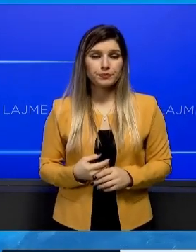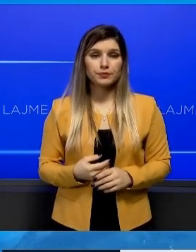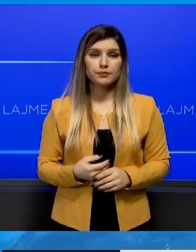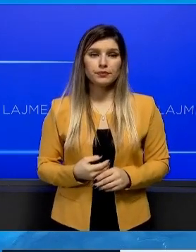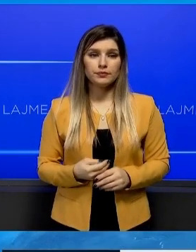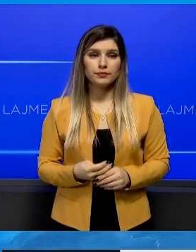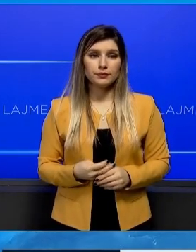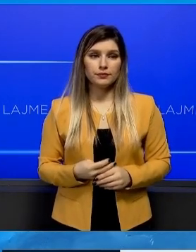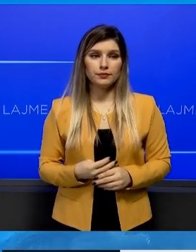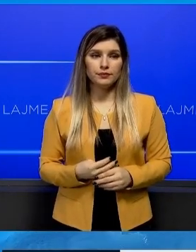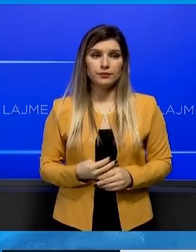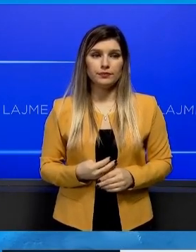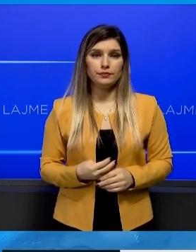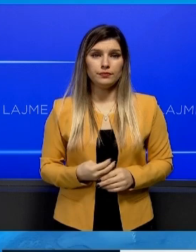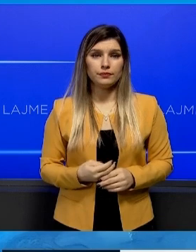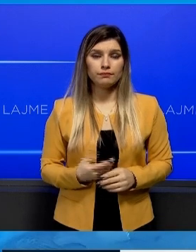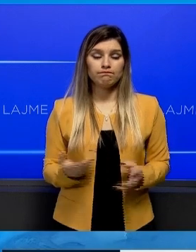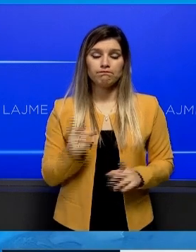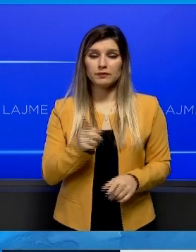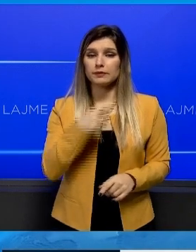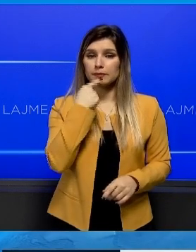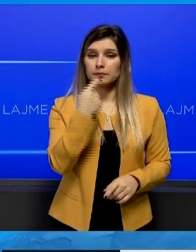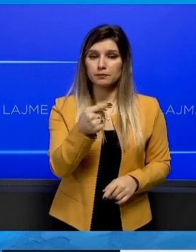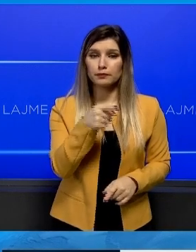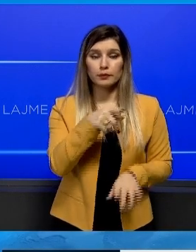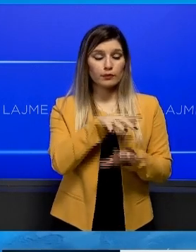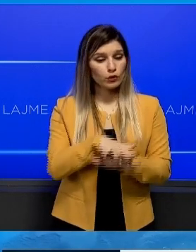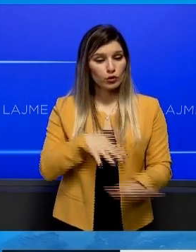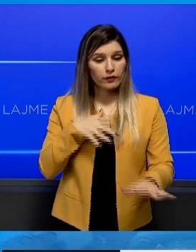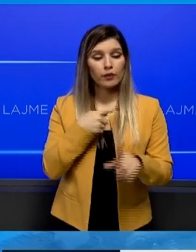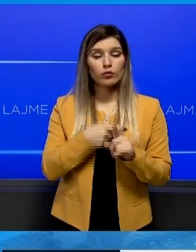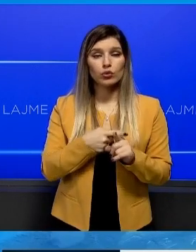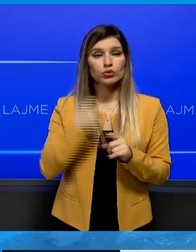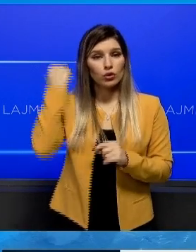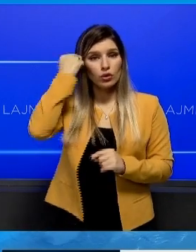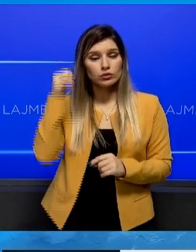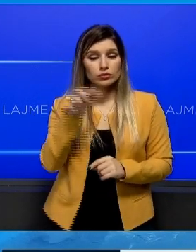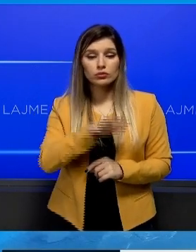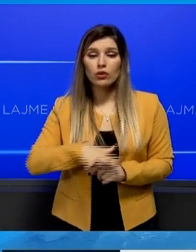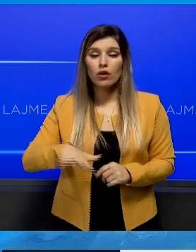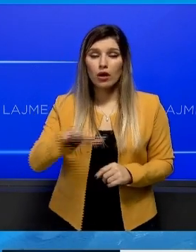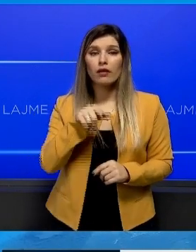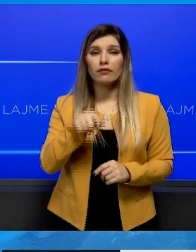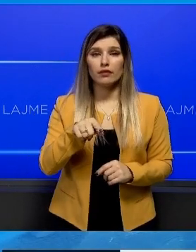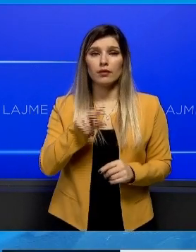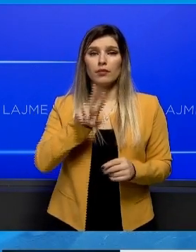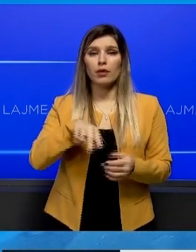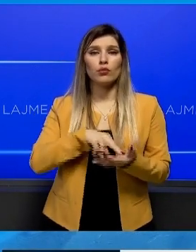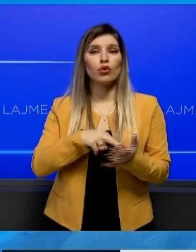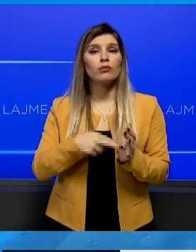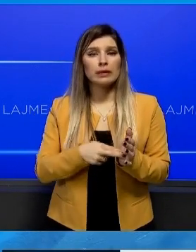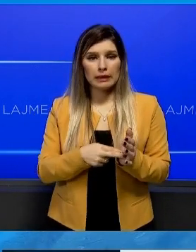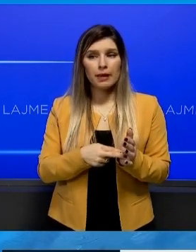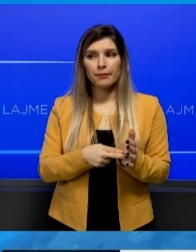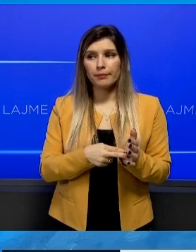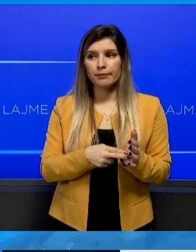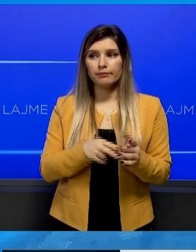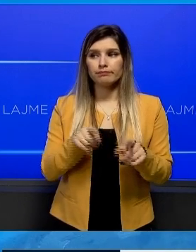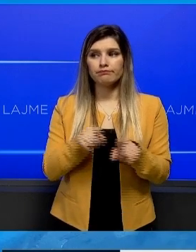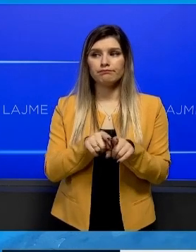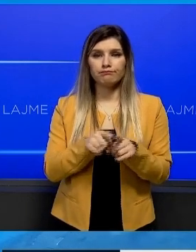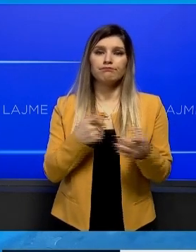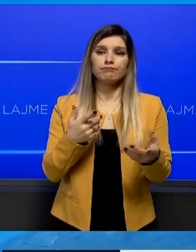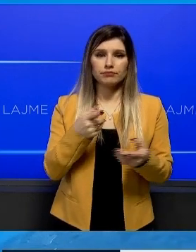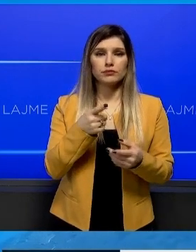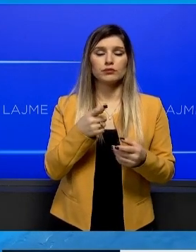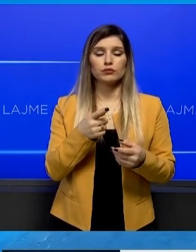Në rëmë parë du të kuptosë që edhe në parlament, po në Kosovë, problemi energjisë elektrike, po analizotëve zëmë nga dimenzion e ekonomikët e